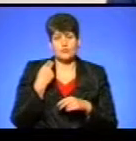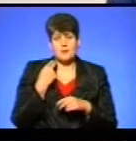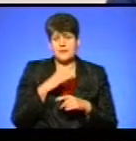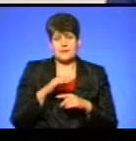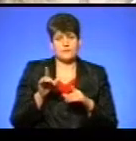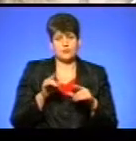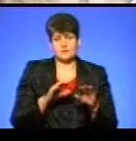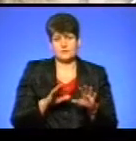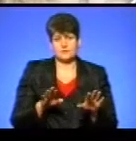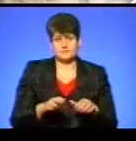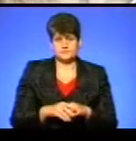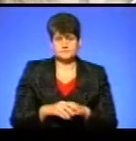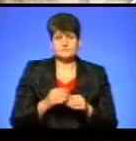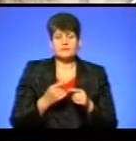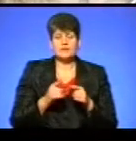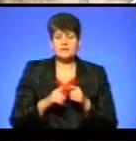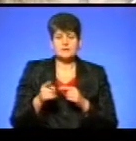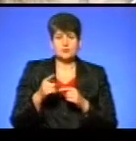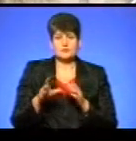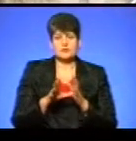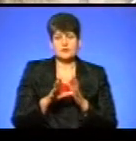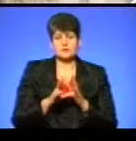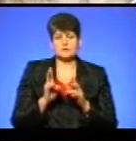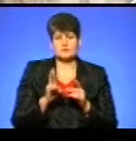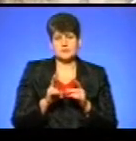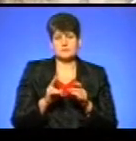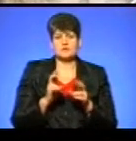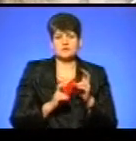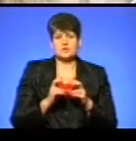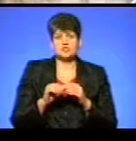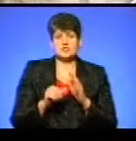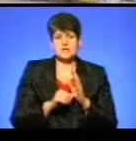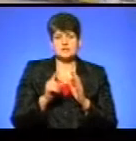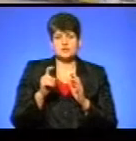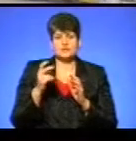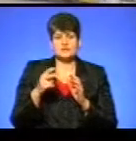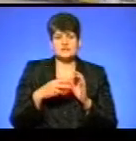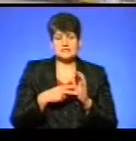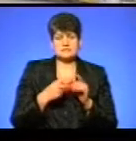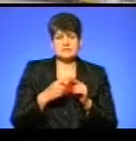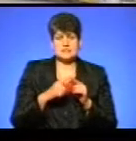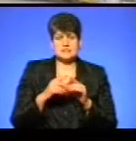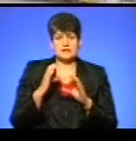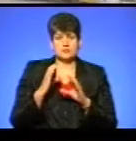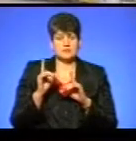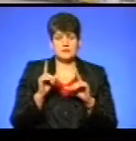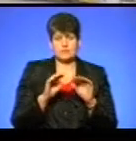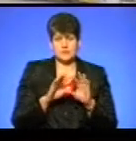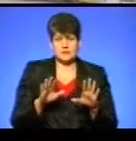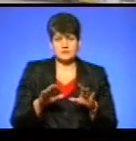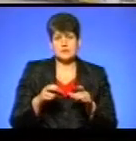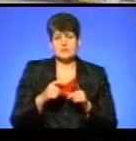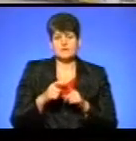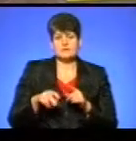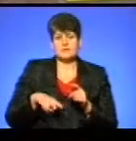виїдемо. Це Тернопільське автотранспортне підприємство 16127. Ці автобуси не виїхали на маршрути. За словами директора